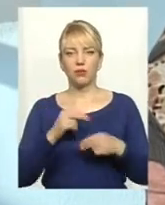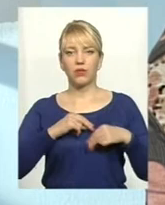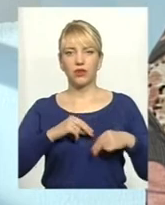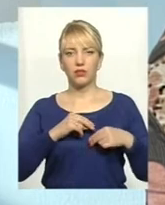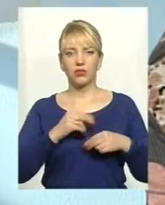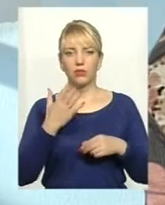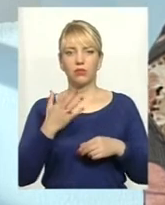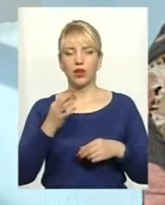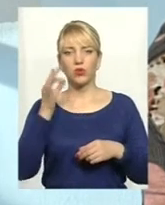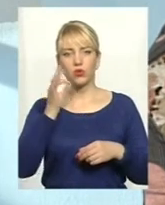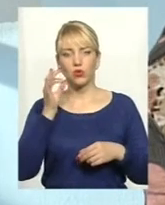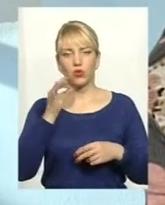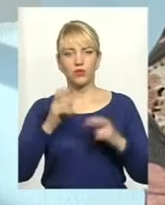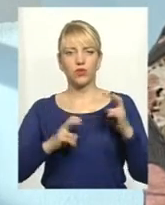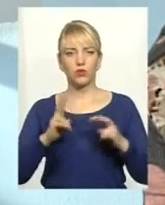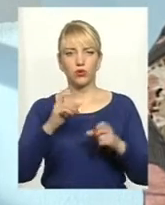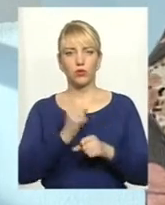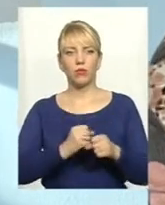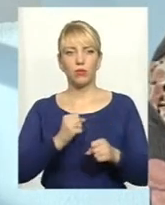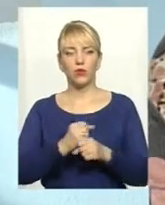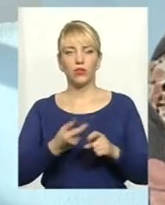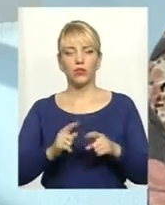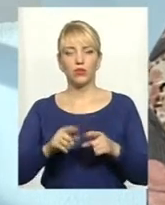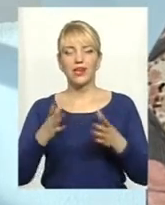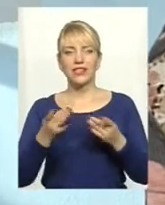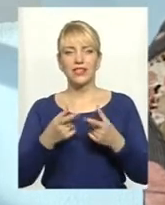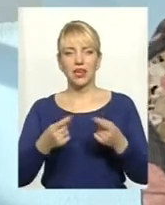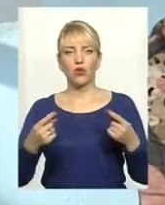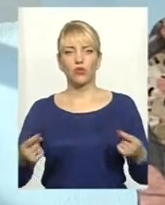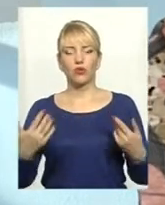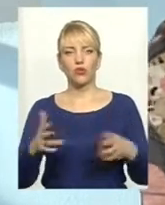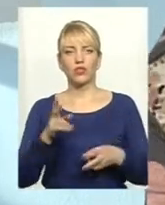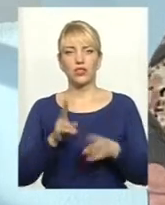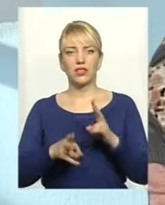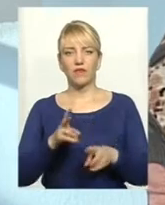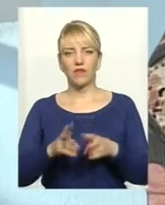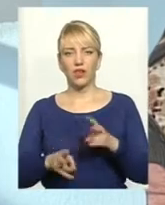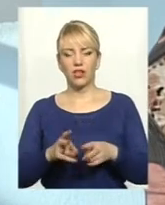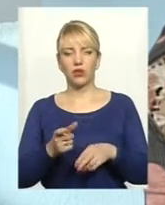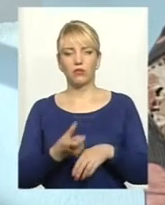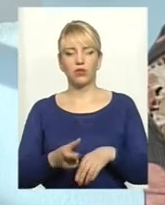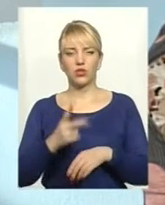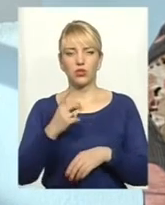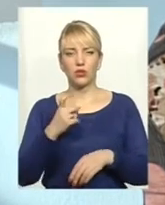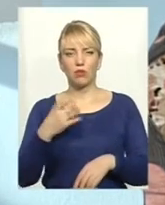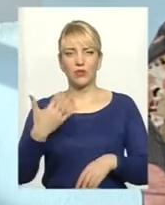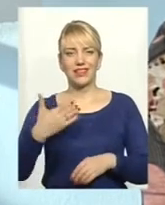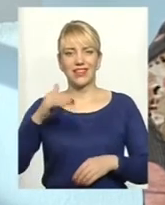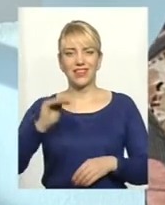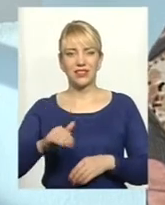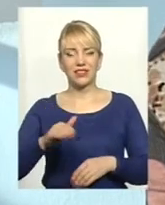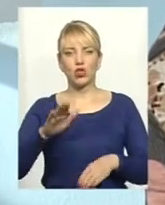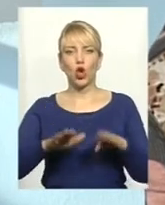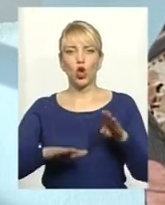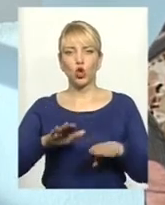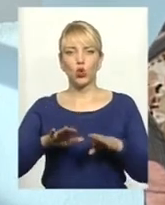п'ять цукрових заводів, які переробляють цикру сировину і зварено вже десь в межах 150 тисяч тонн цукру